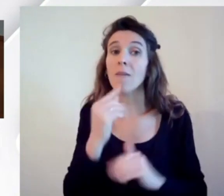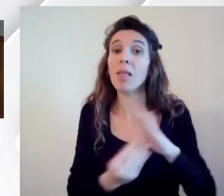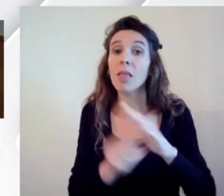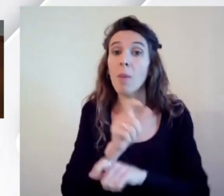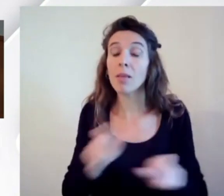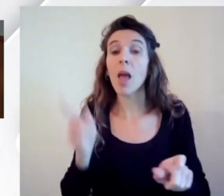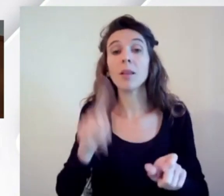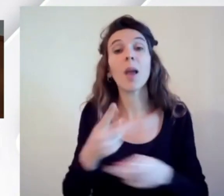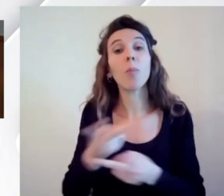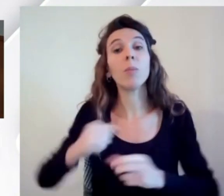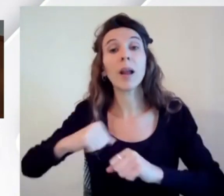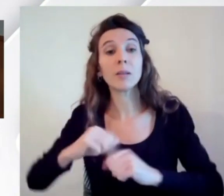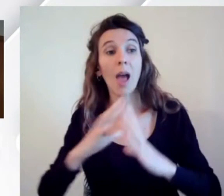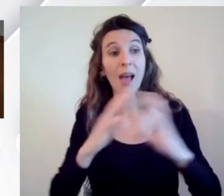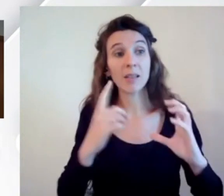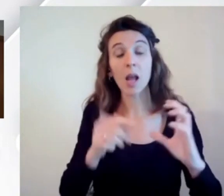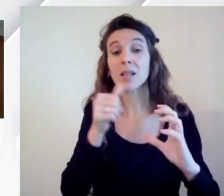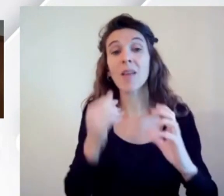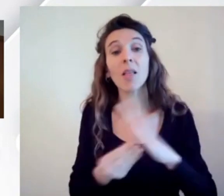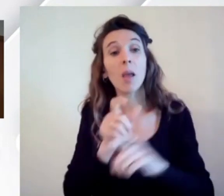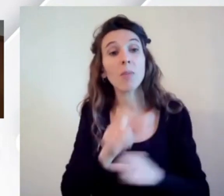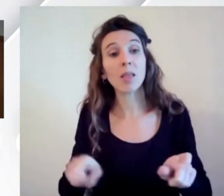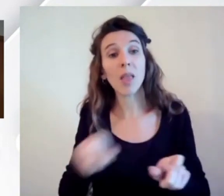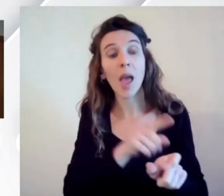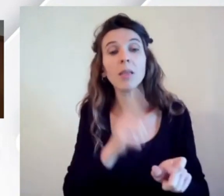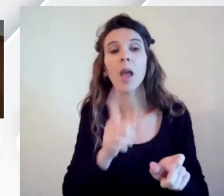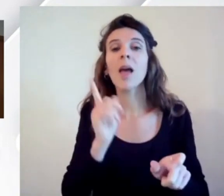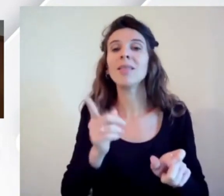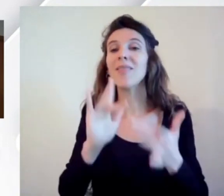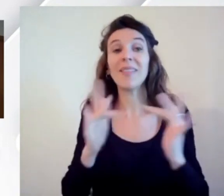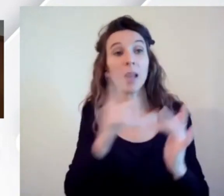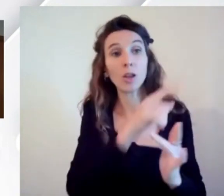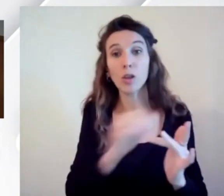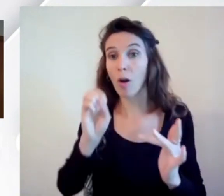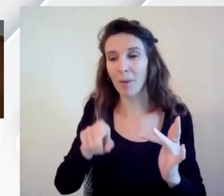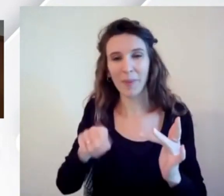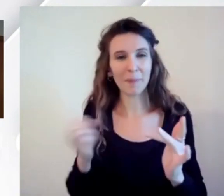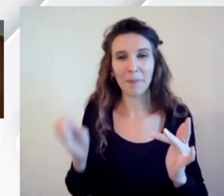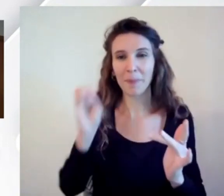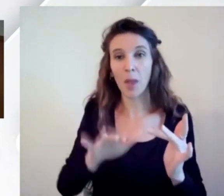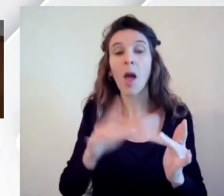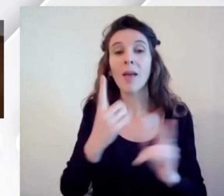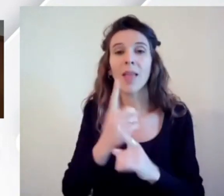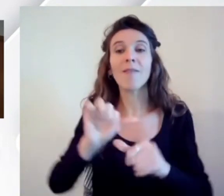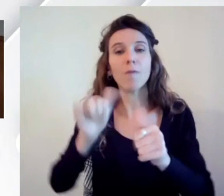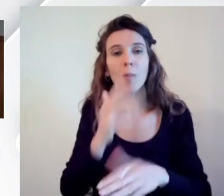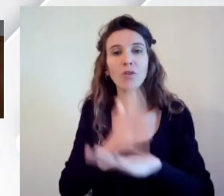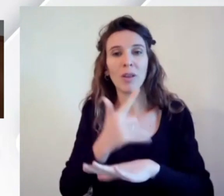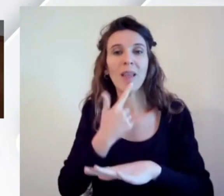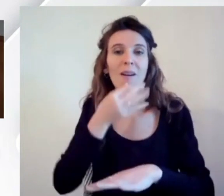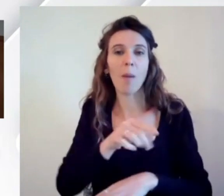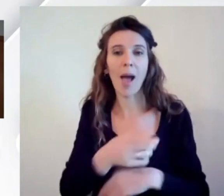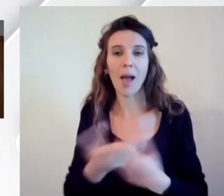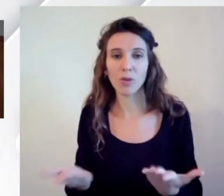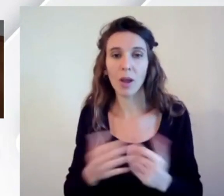dell'amministrazione dell'azienda che se vanno a caricarmi contenuti dentro i siti devono saperli fare in modo accessibile e quindi in